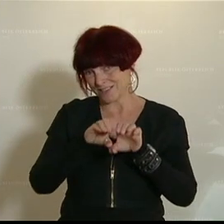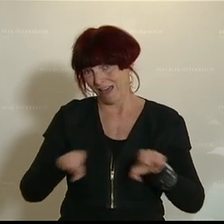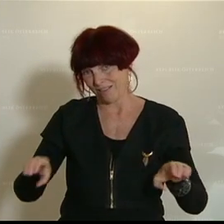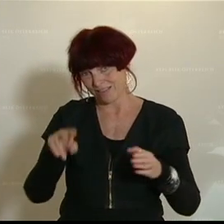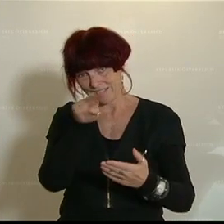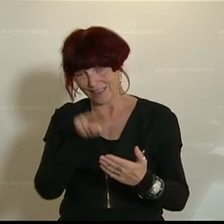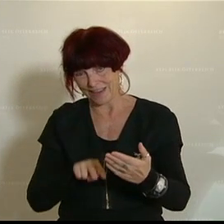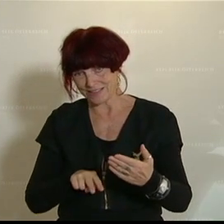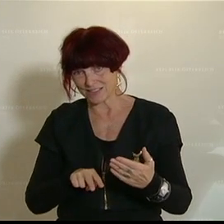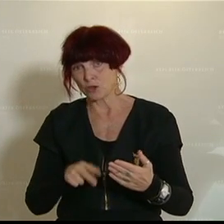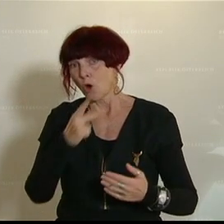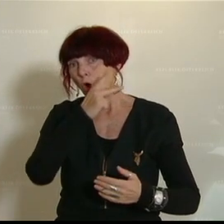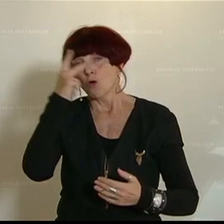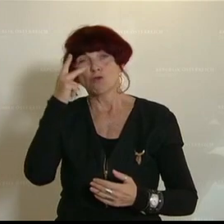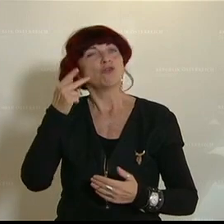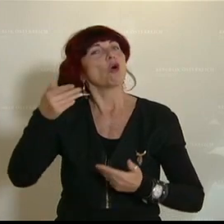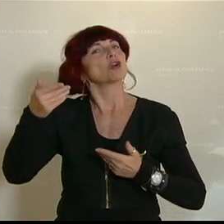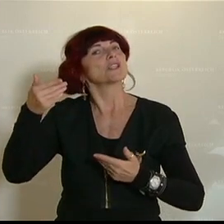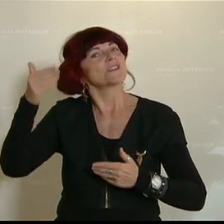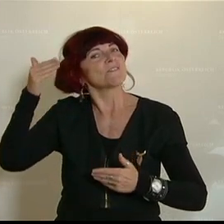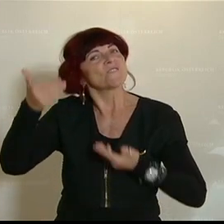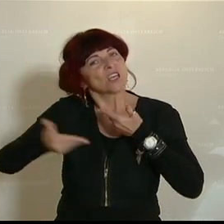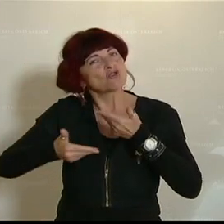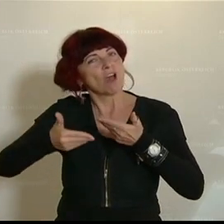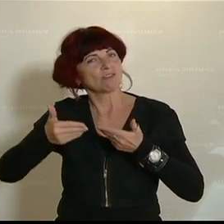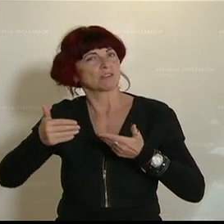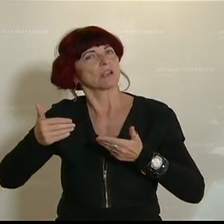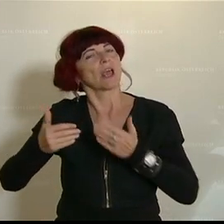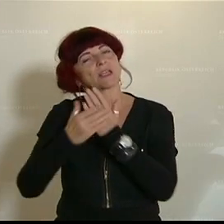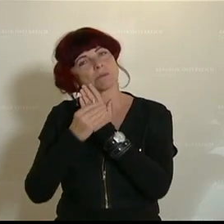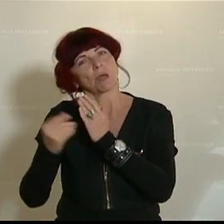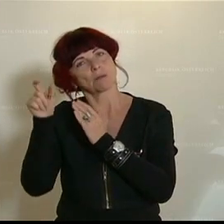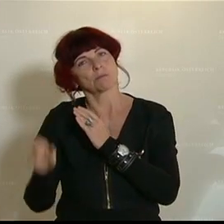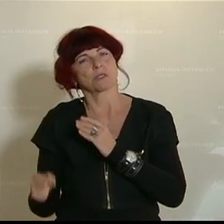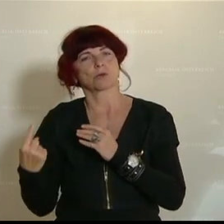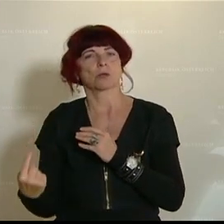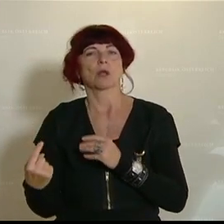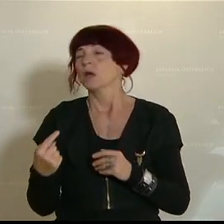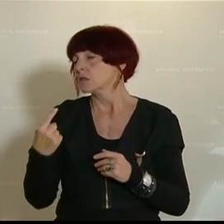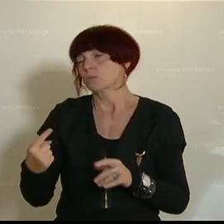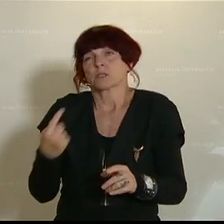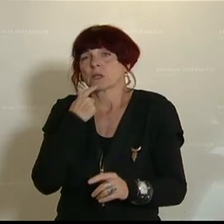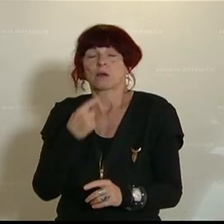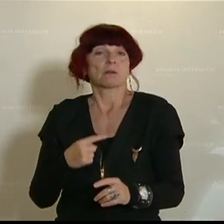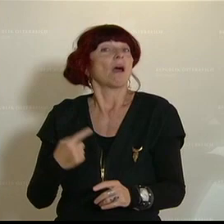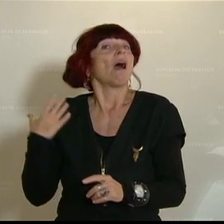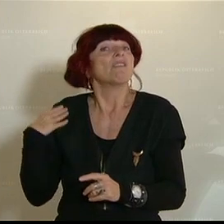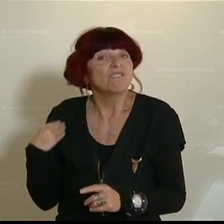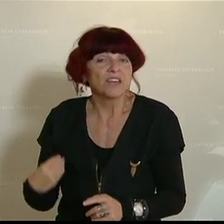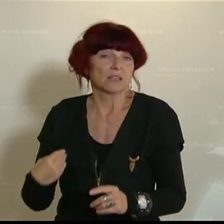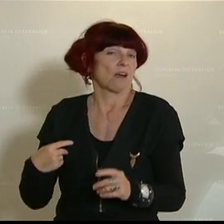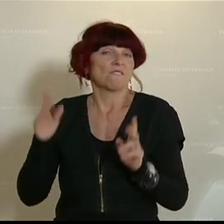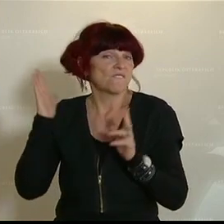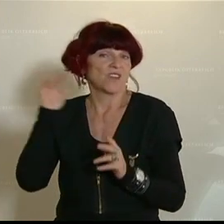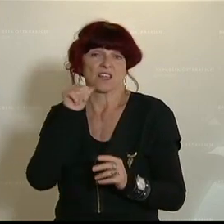Volkswirtschaftsprofessoren, dann sagen die wieder, der ist wieder so aufgesetzt, dass er wieder nicht funktionieren wird.